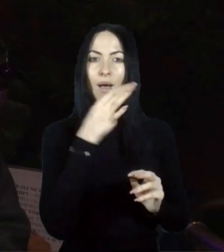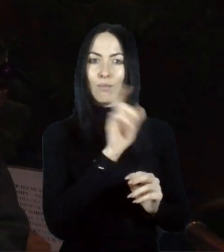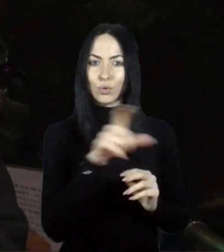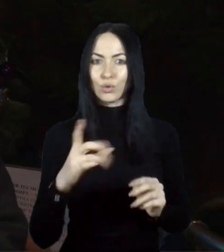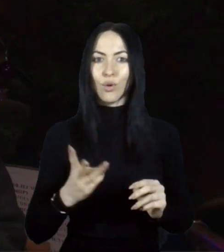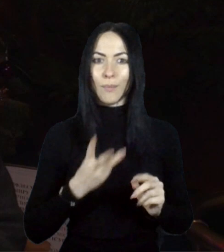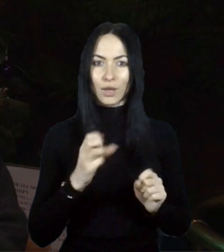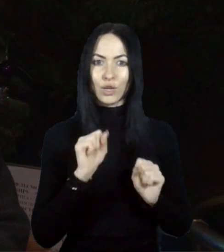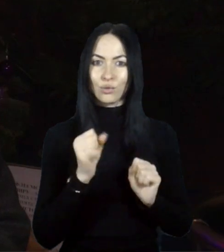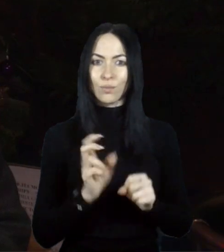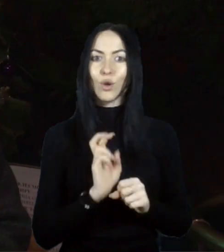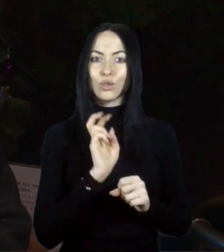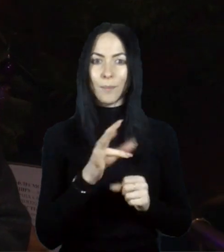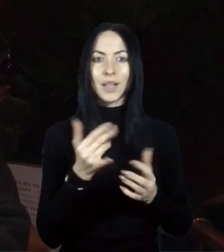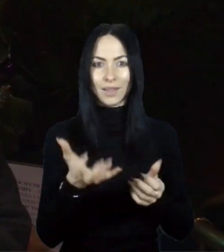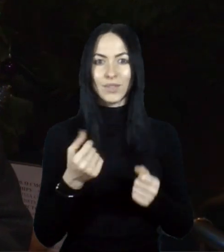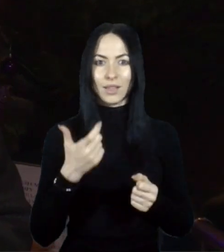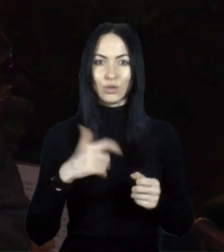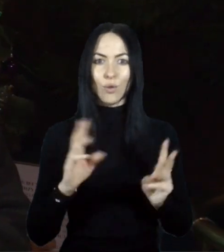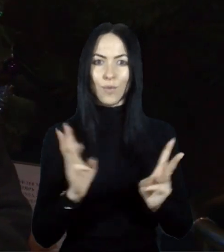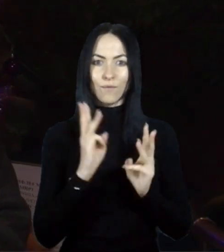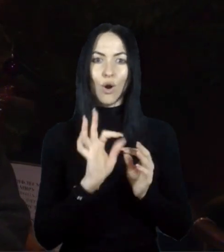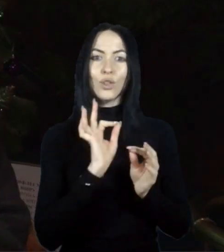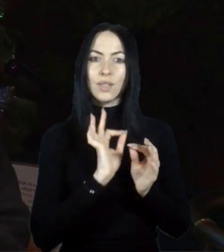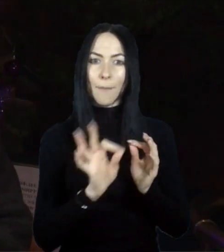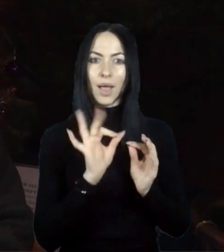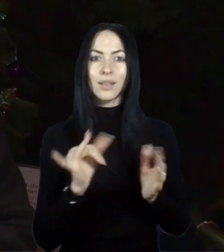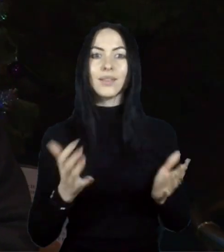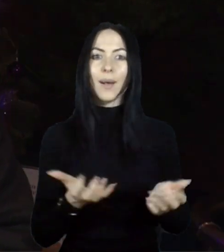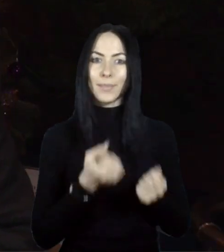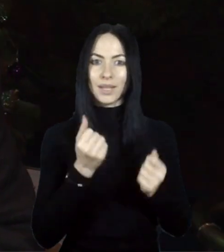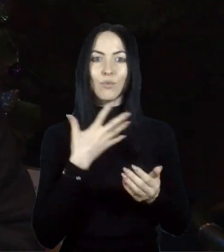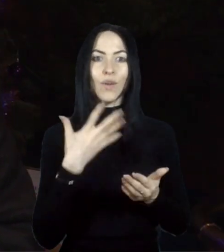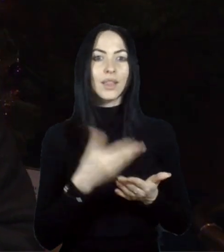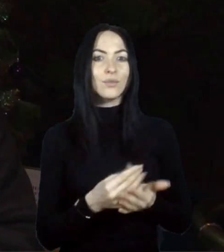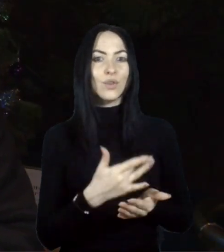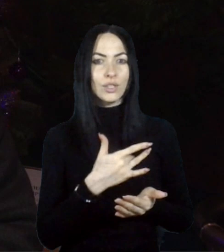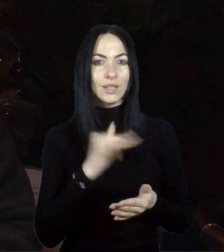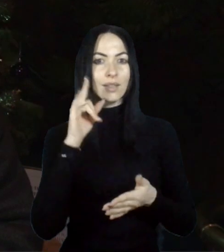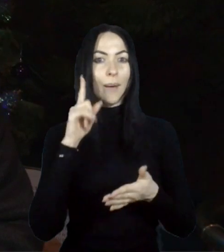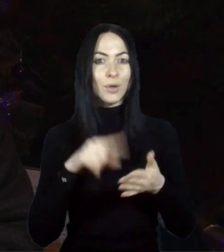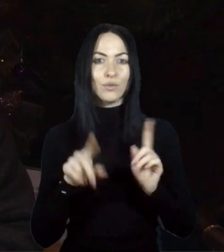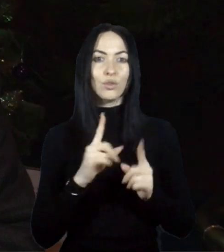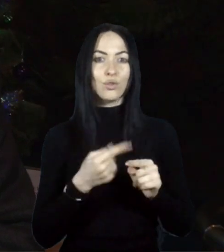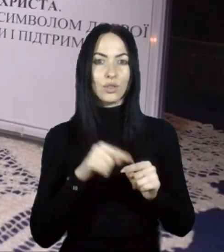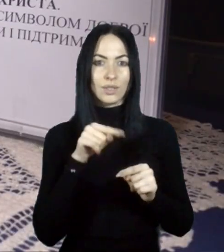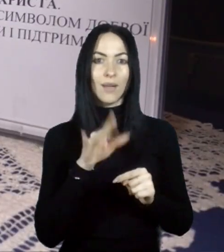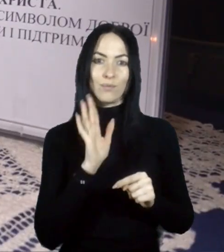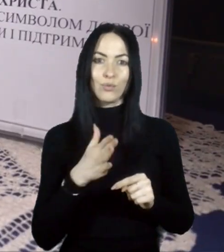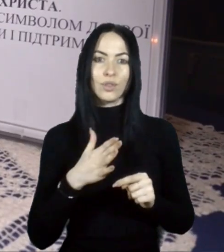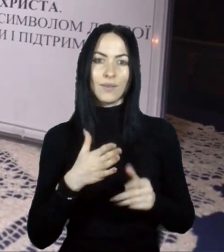прийти і взяти собі вогонь, запалити і підтримувати його в своїх серцях, сподіватися, що це буде налажати на нашу перемогу.